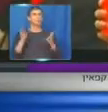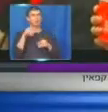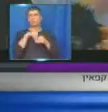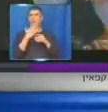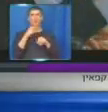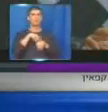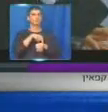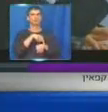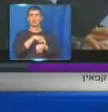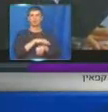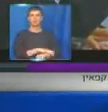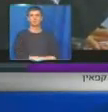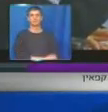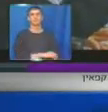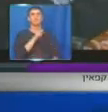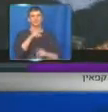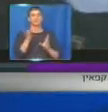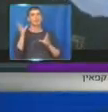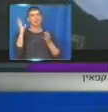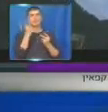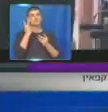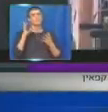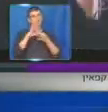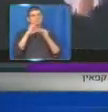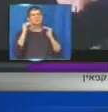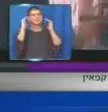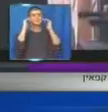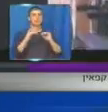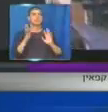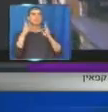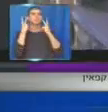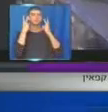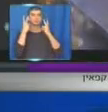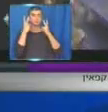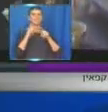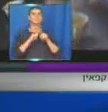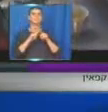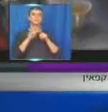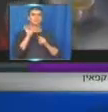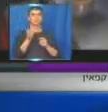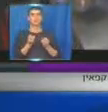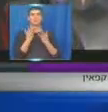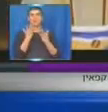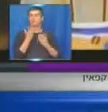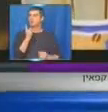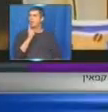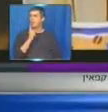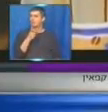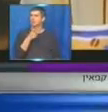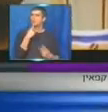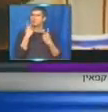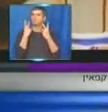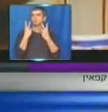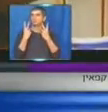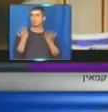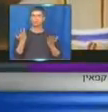מספר שעות, וזה מלווה גם בירידה מאוד משמעותית, בסמני של דלקת. אבל, אז המשמעות היא